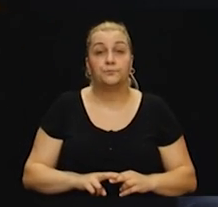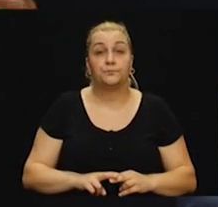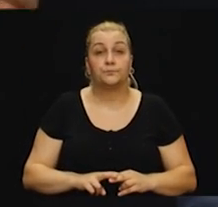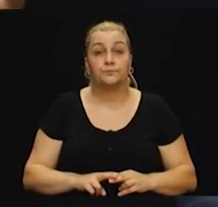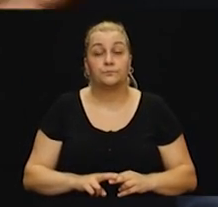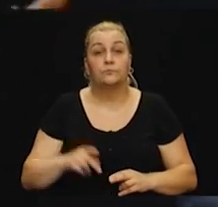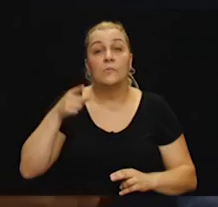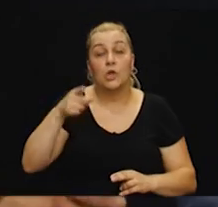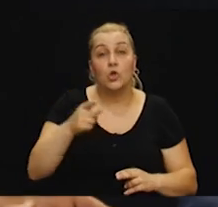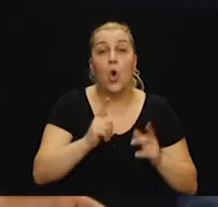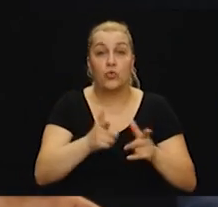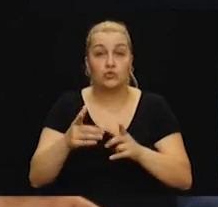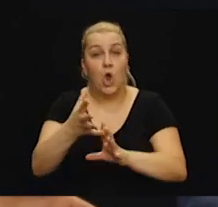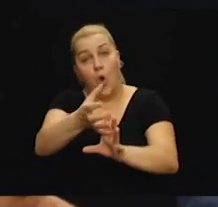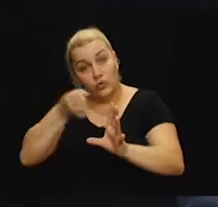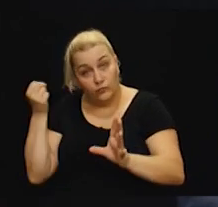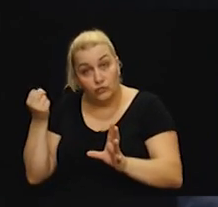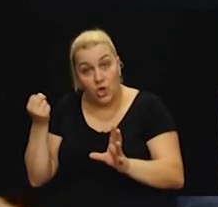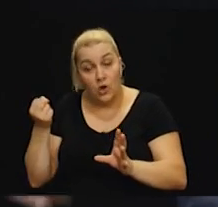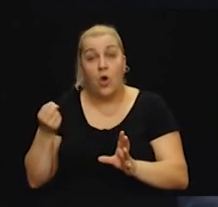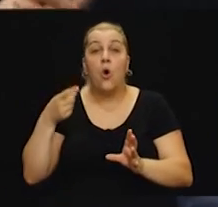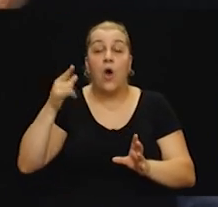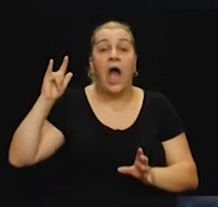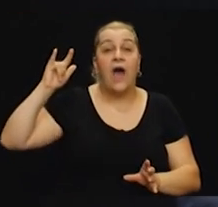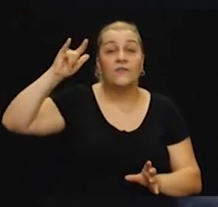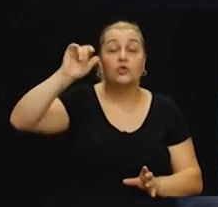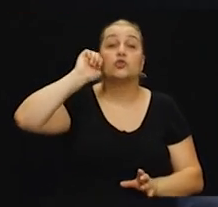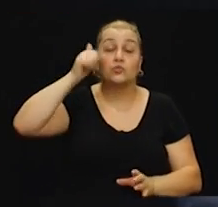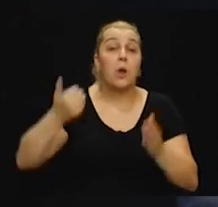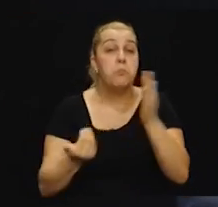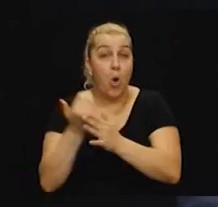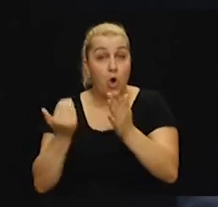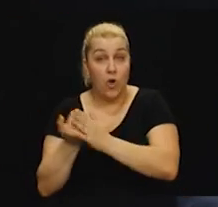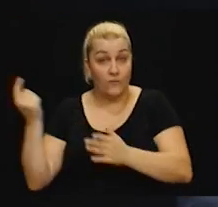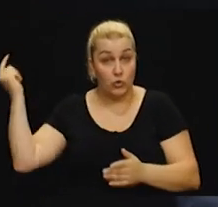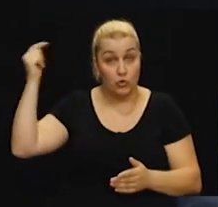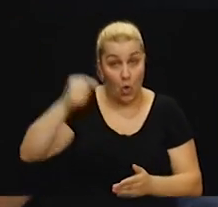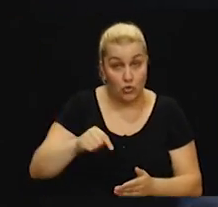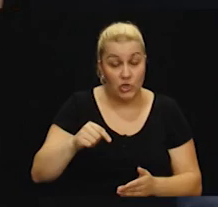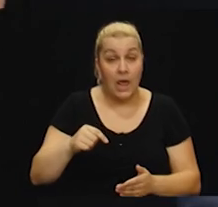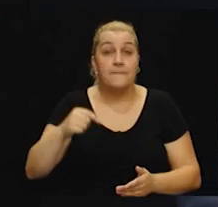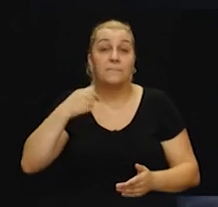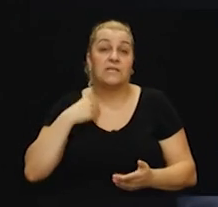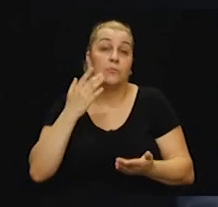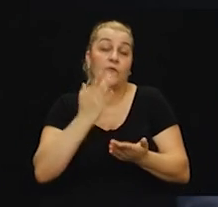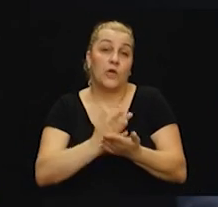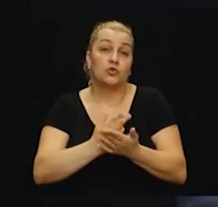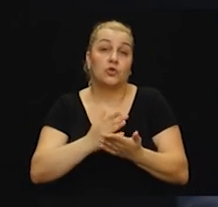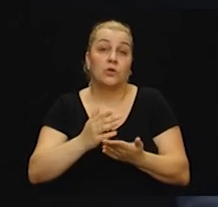Odvučeno to oružje. I tada je avijacija sutra ponovno došla. Doduše mi smo